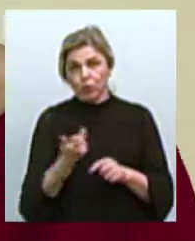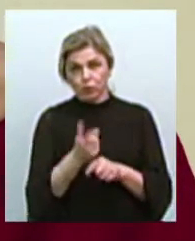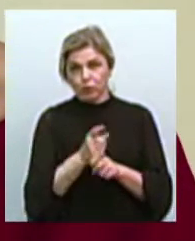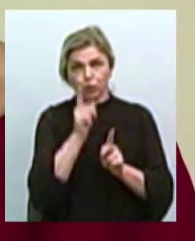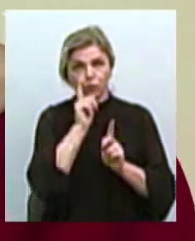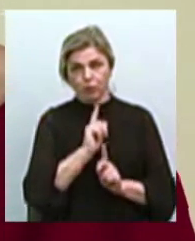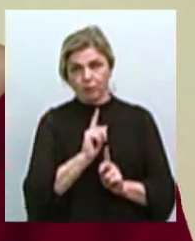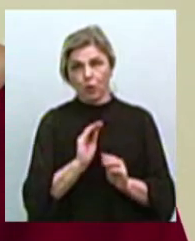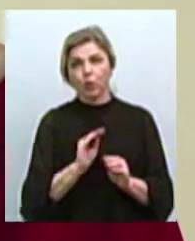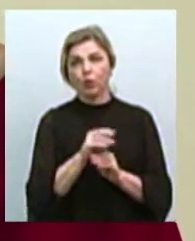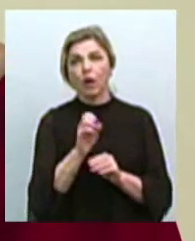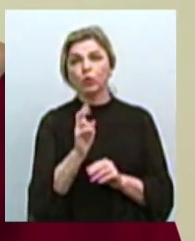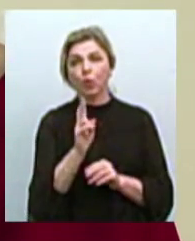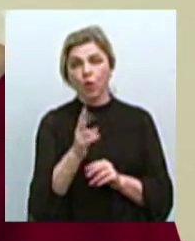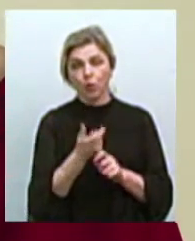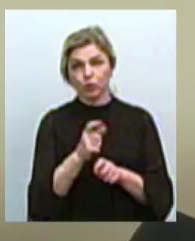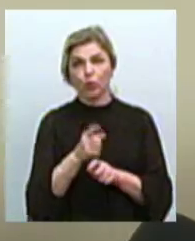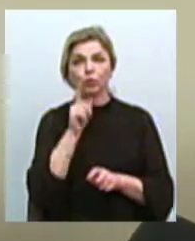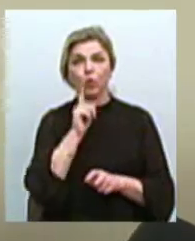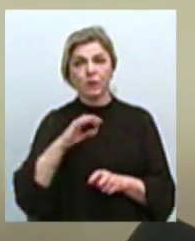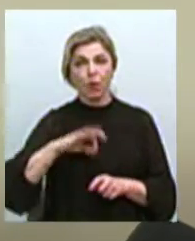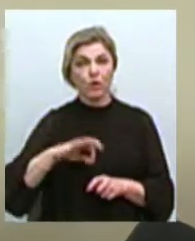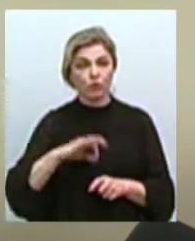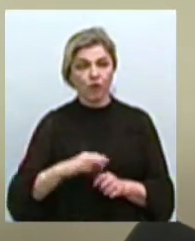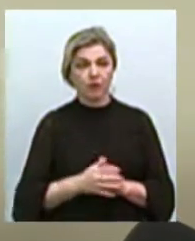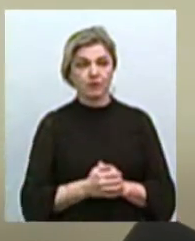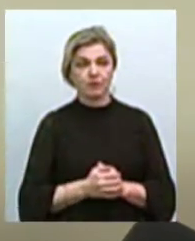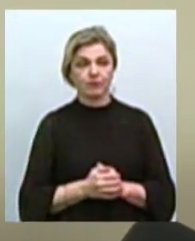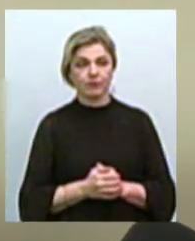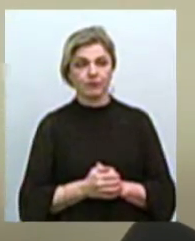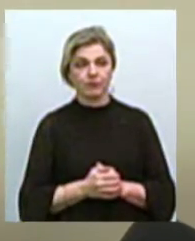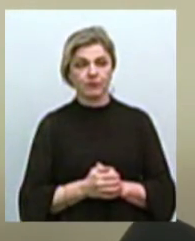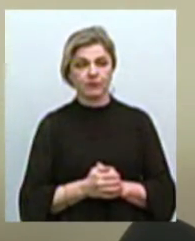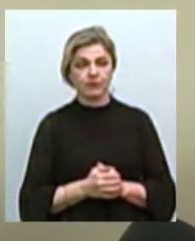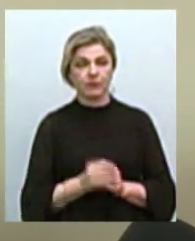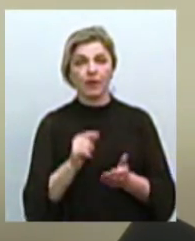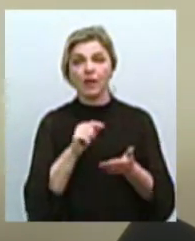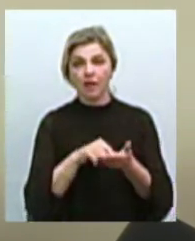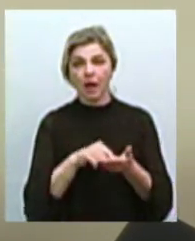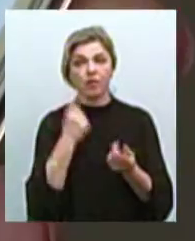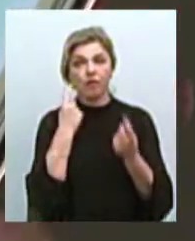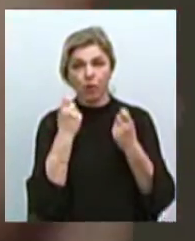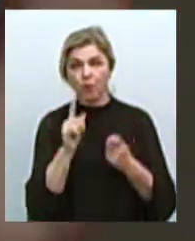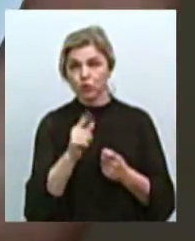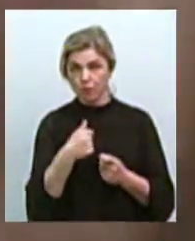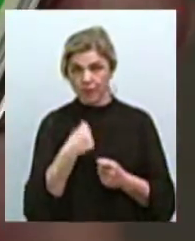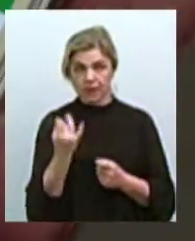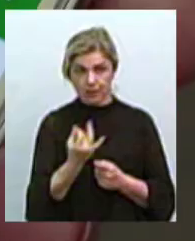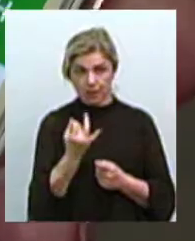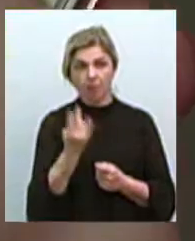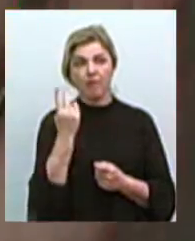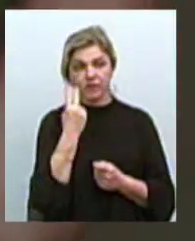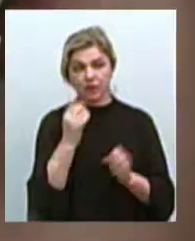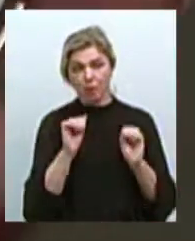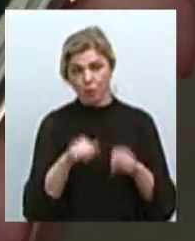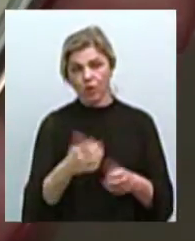зручний додаток, ним дуже зручно користуватися. І та інформація, яка мене цікавить, я завжди зможу її